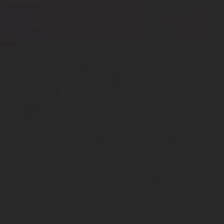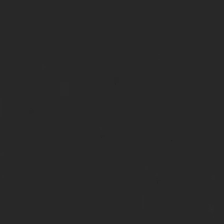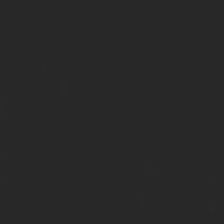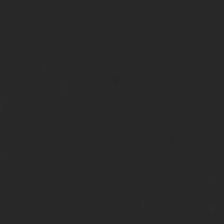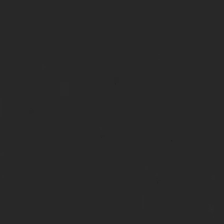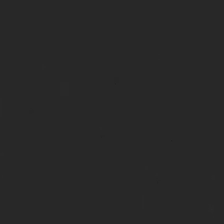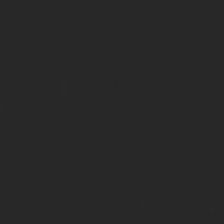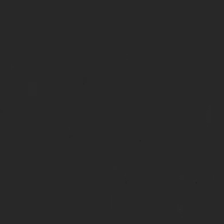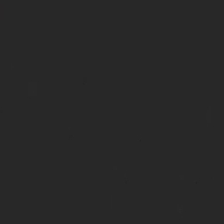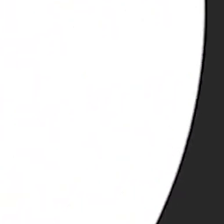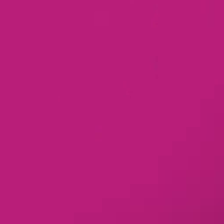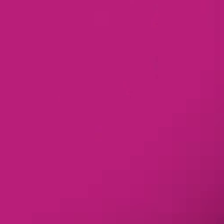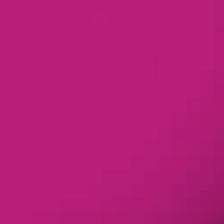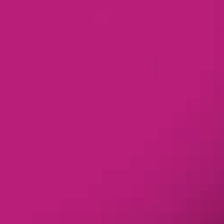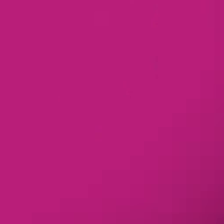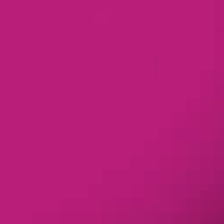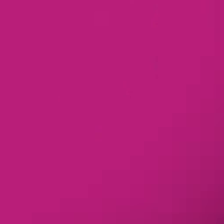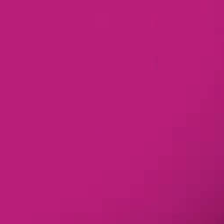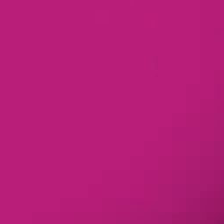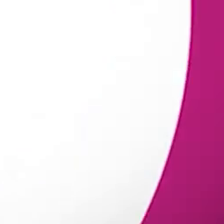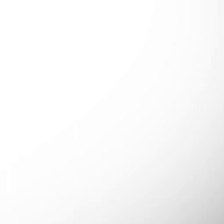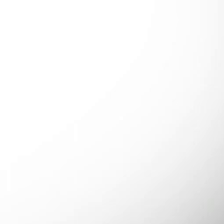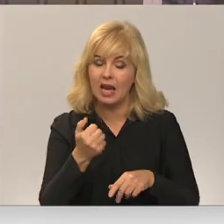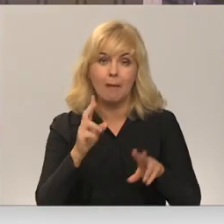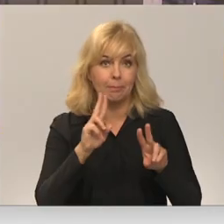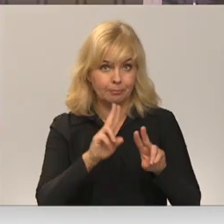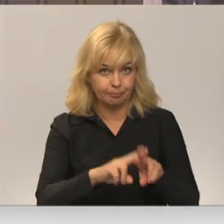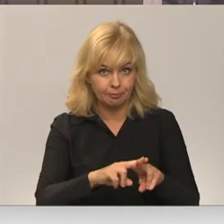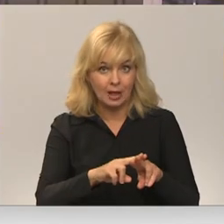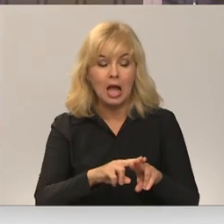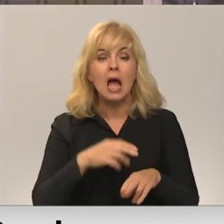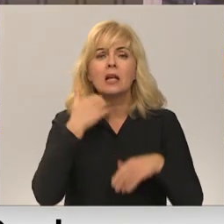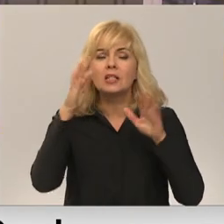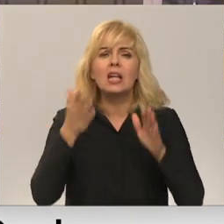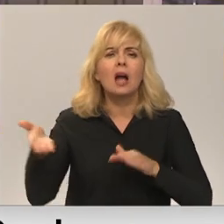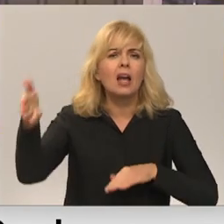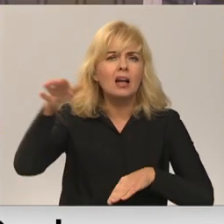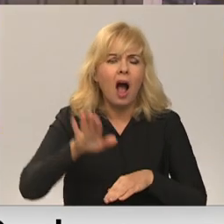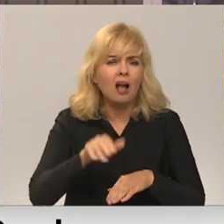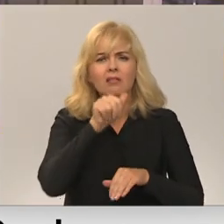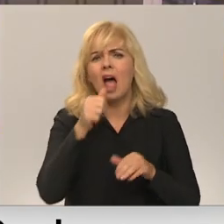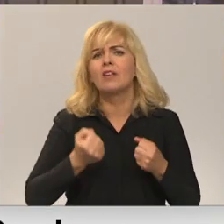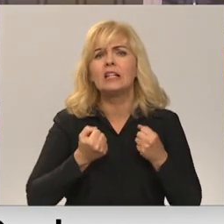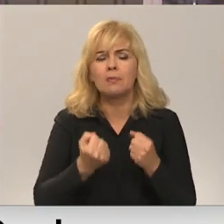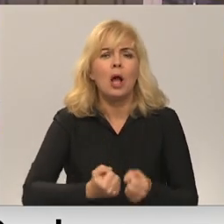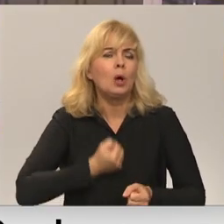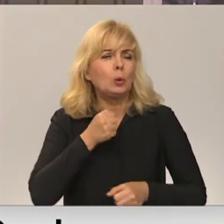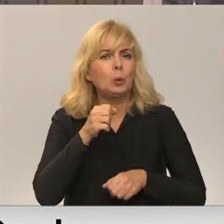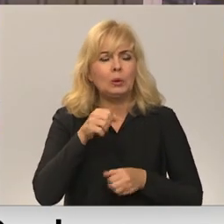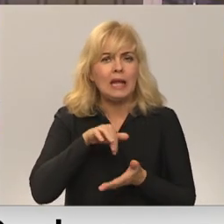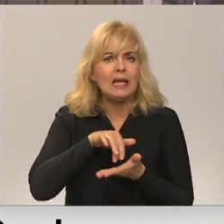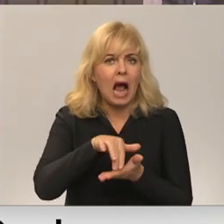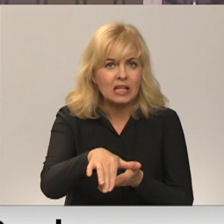Re, visi ēters ir te! Sniega kalni neizbraucami un grūti izbrienami